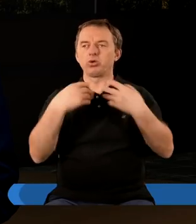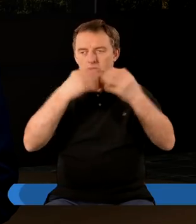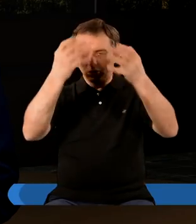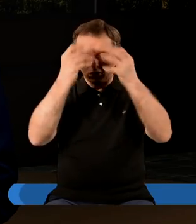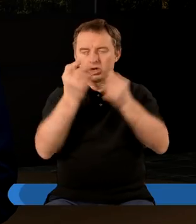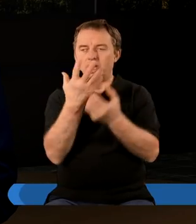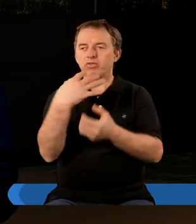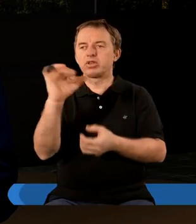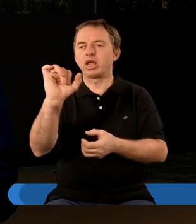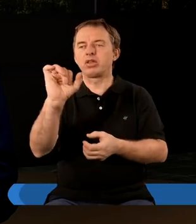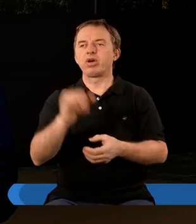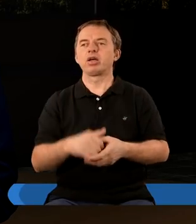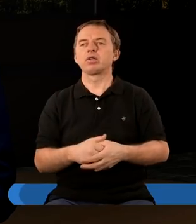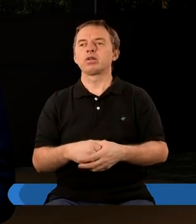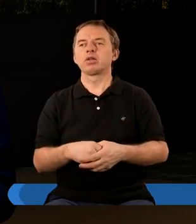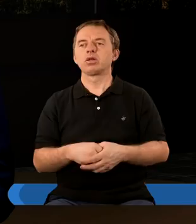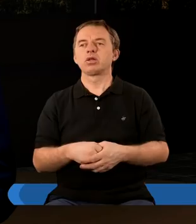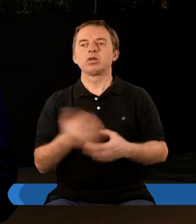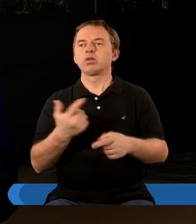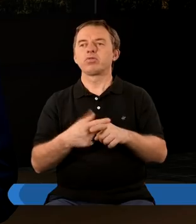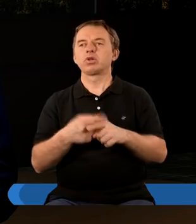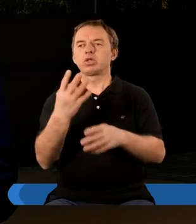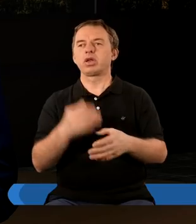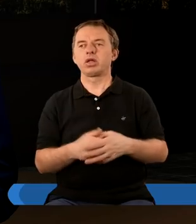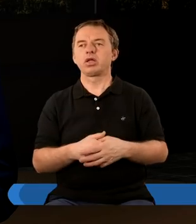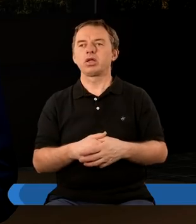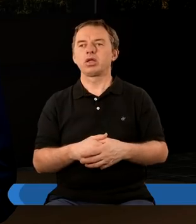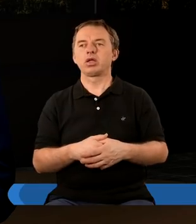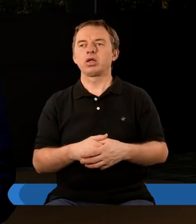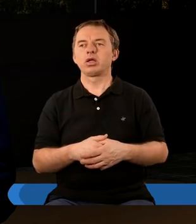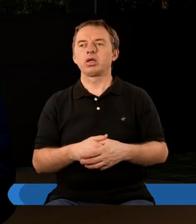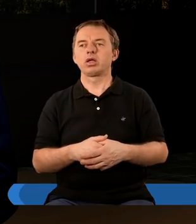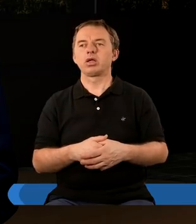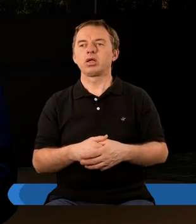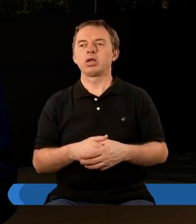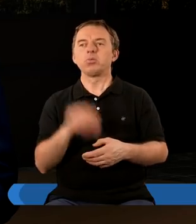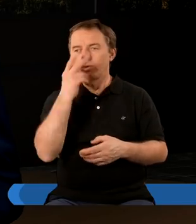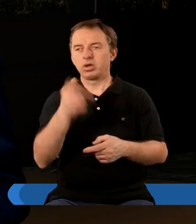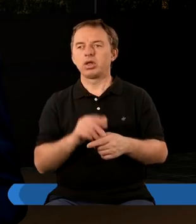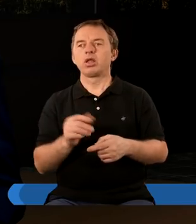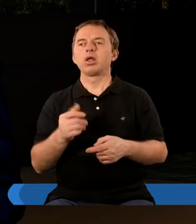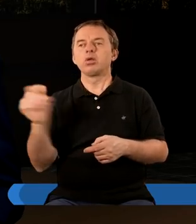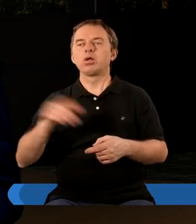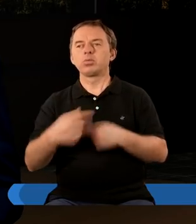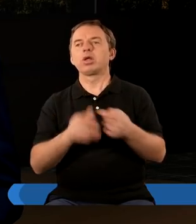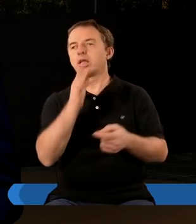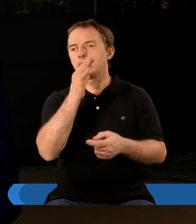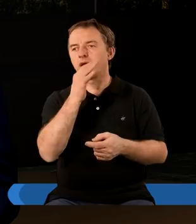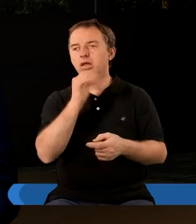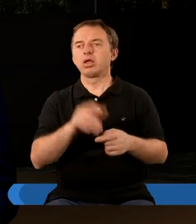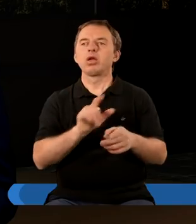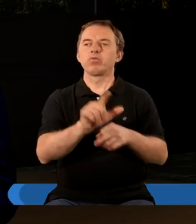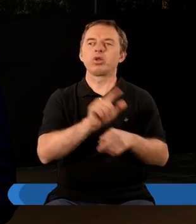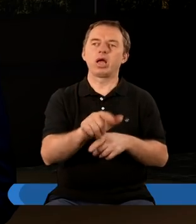otrzymują koronę zwycięstwa. Nie wiem dlaczego dwudziestu czterech. Być może jest to pokazane, tak jak było dwanaście plemien izraelskich w Starym